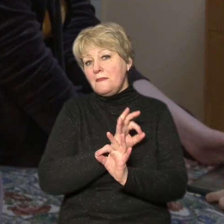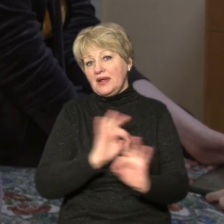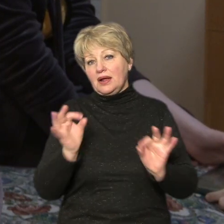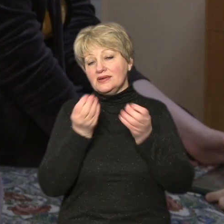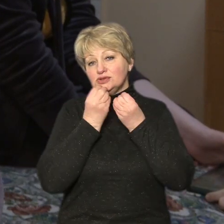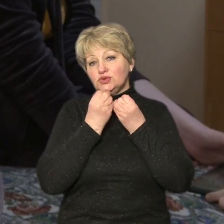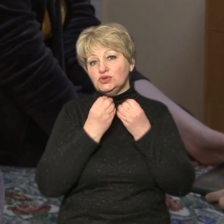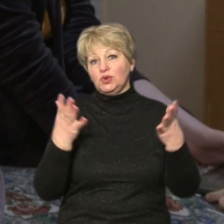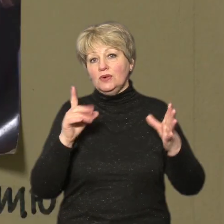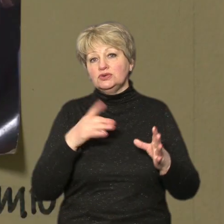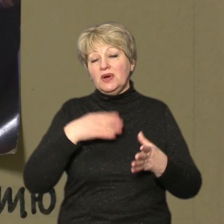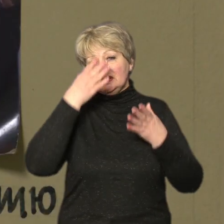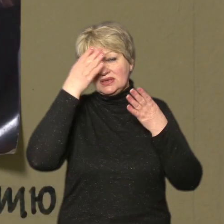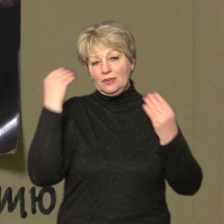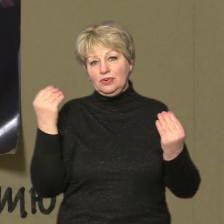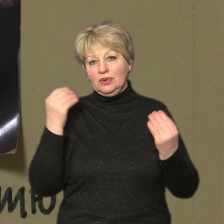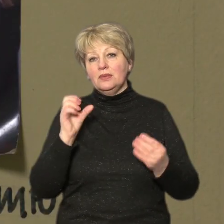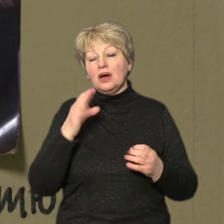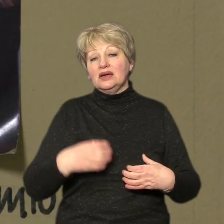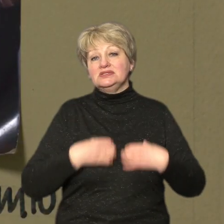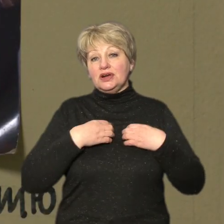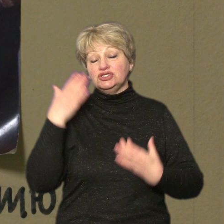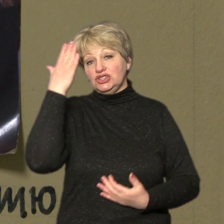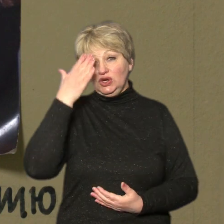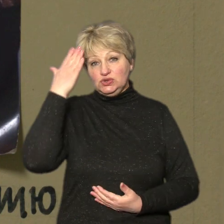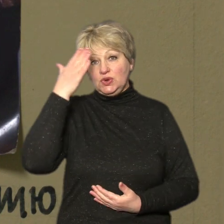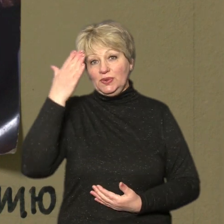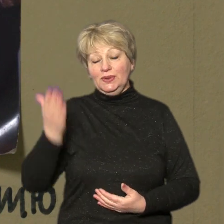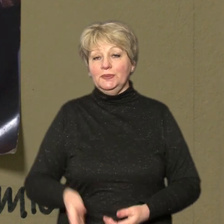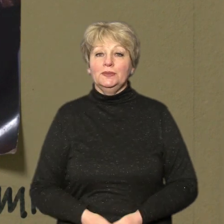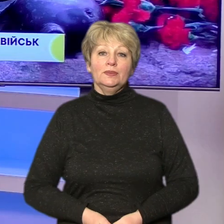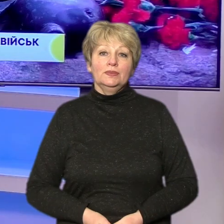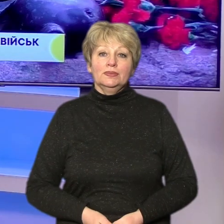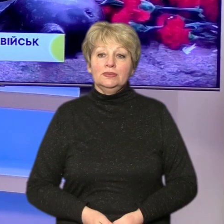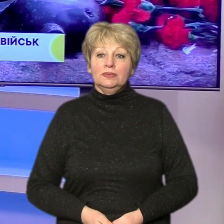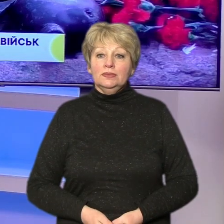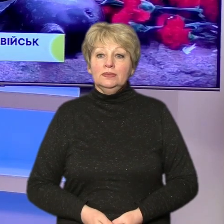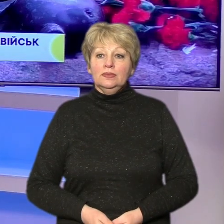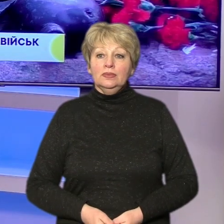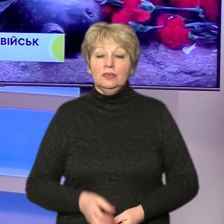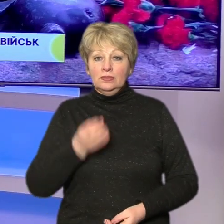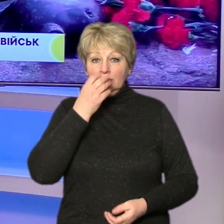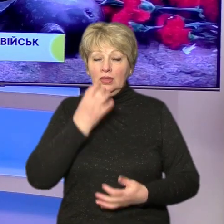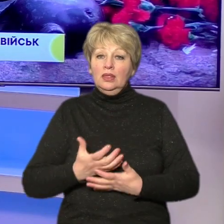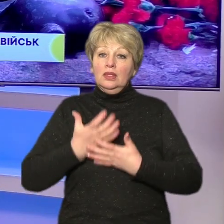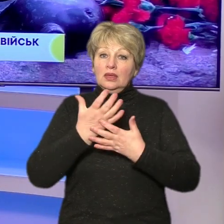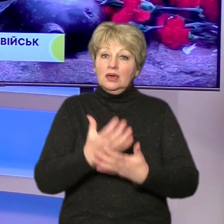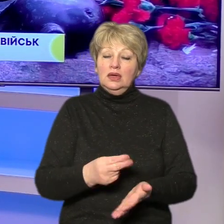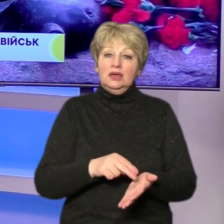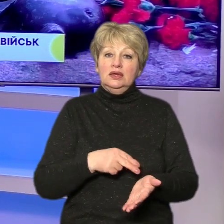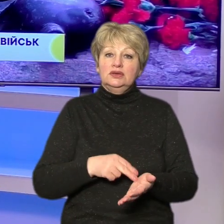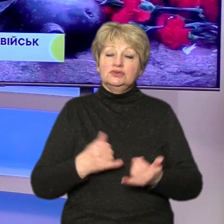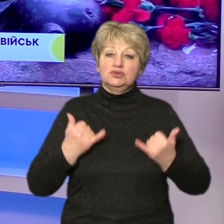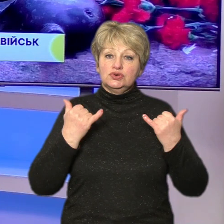саме забудемо страшний сон. Тетяна Рева, Олег Кураш, Суспільне новини Черкаси. По кладанням квіті у Черкасах вшанували